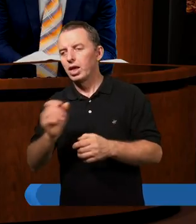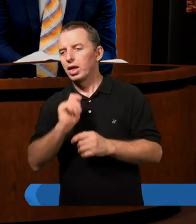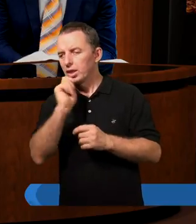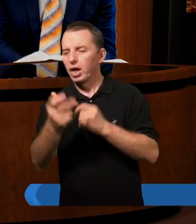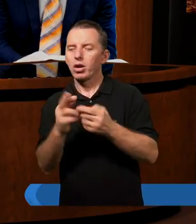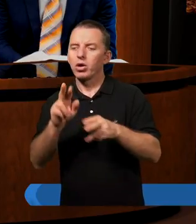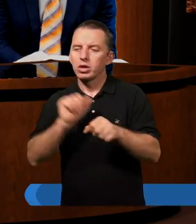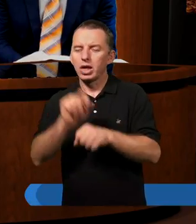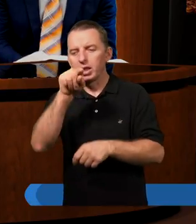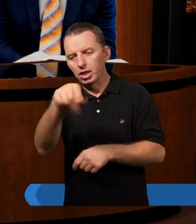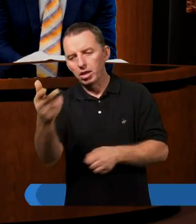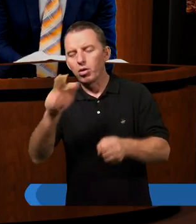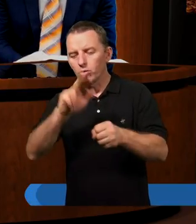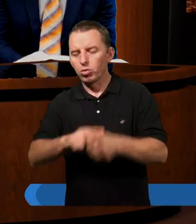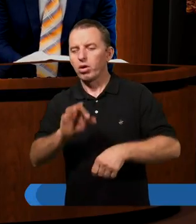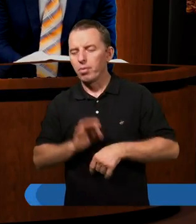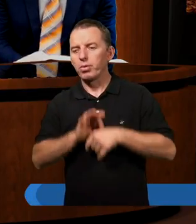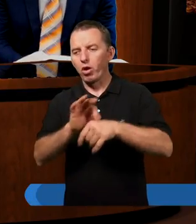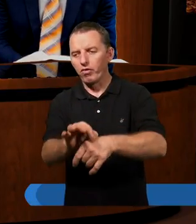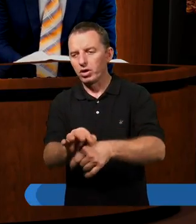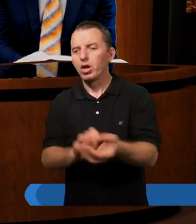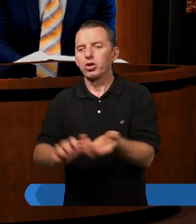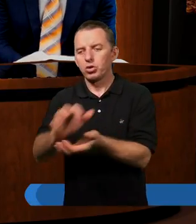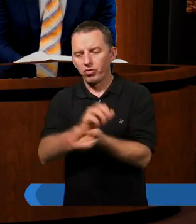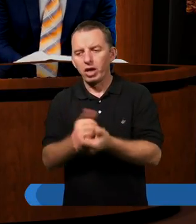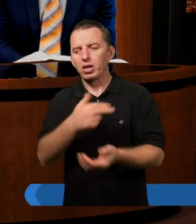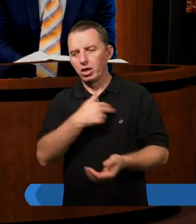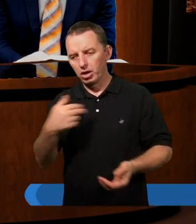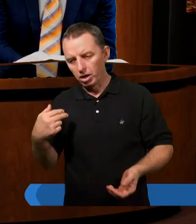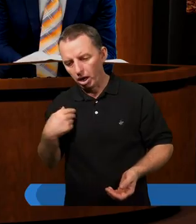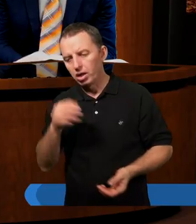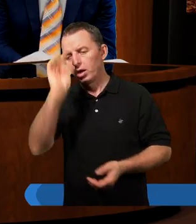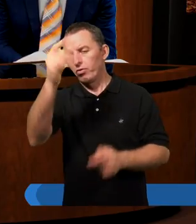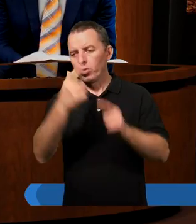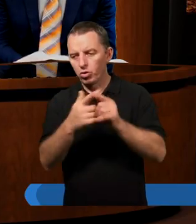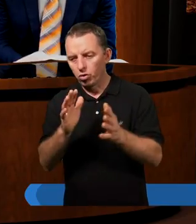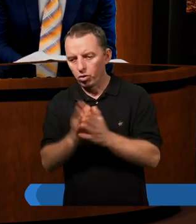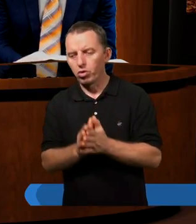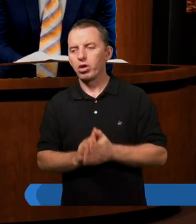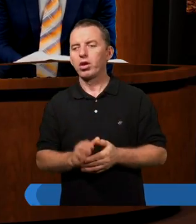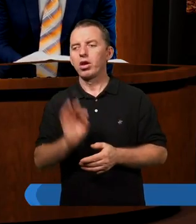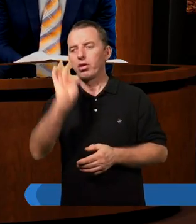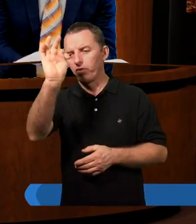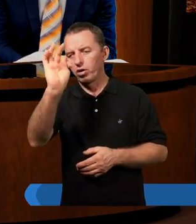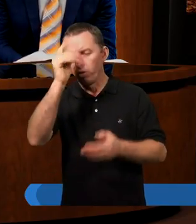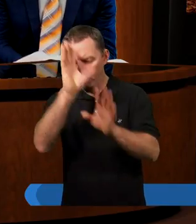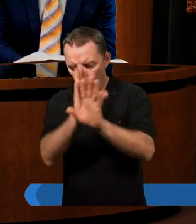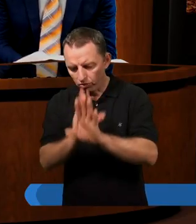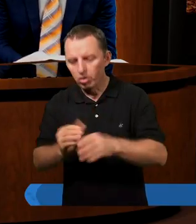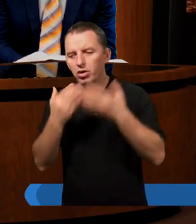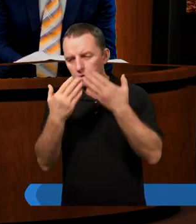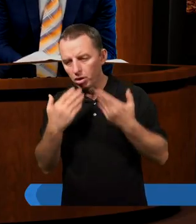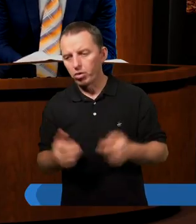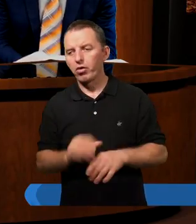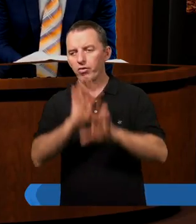że Ty jesteś tym, który prowadzisz ten świat i prowadzisz nas, swój Kościół. Odjemy się w Twoje ręce i Ciebie uwielbiamy i